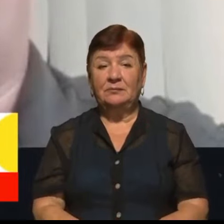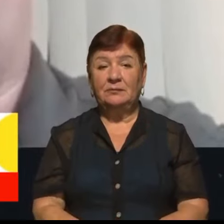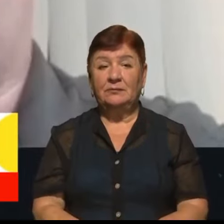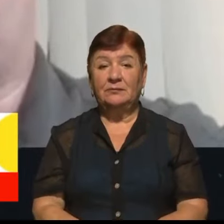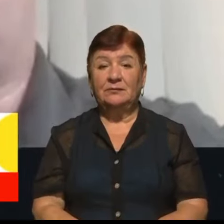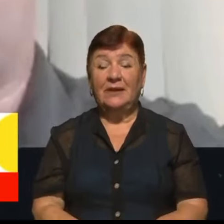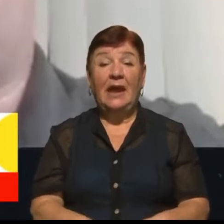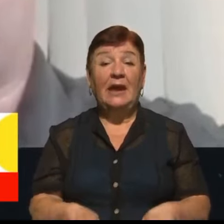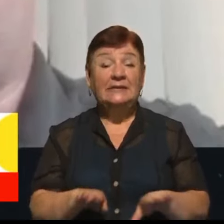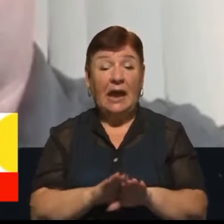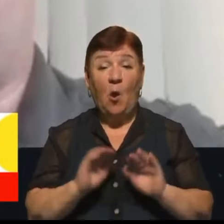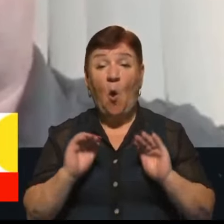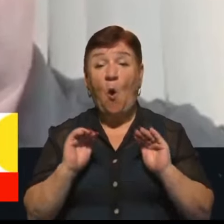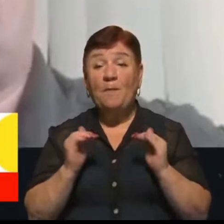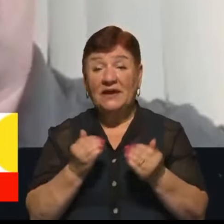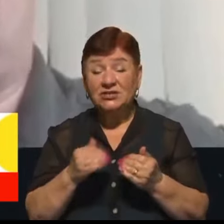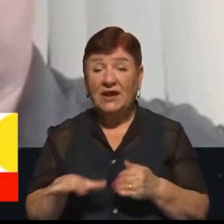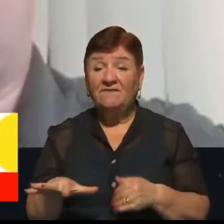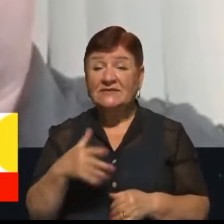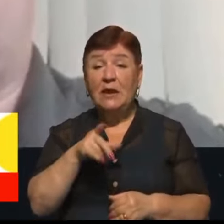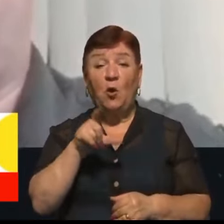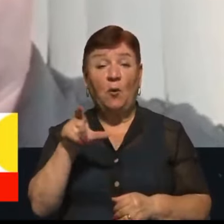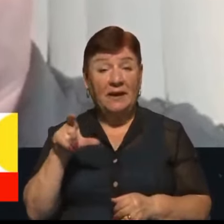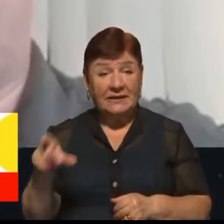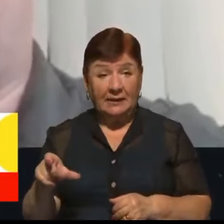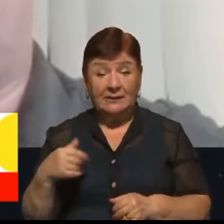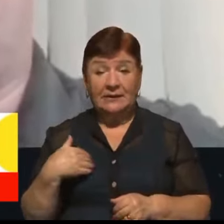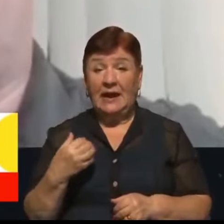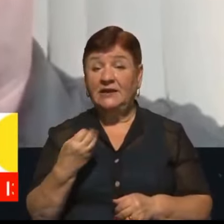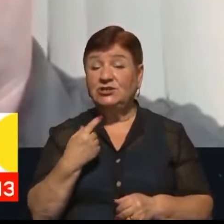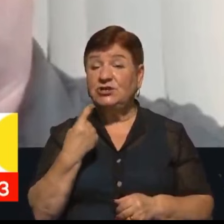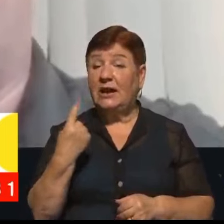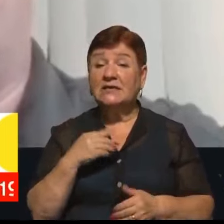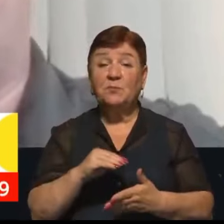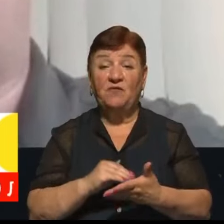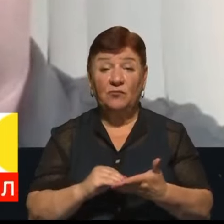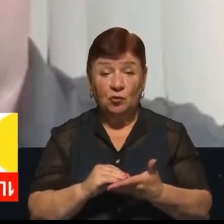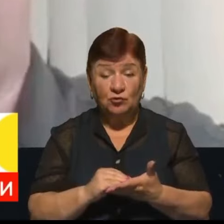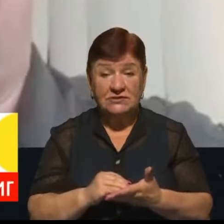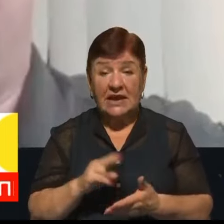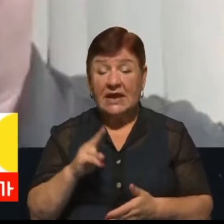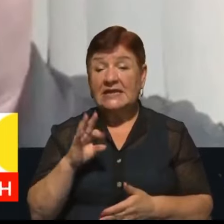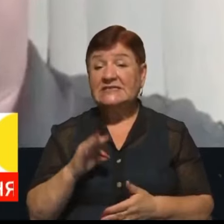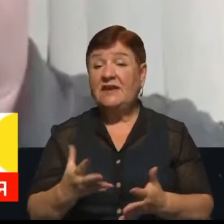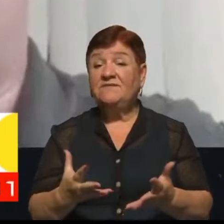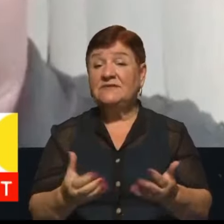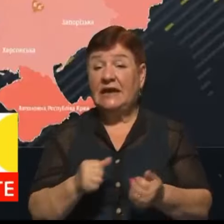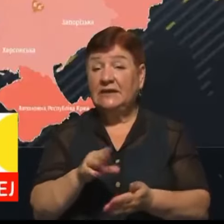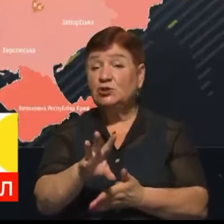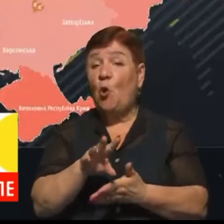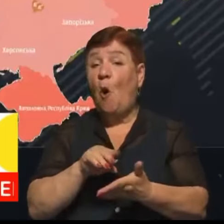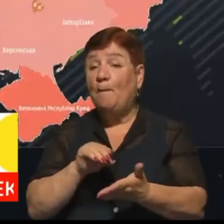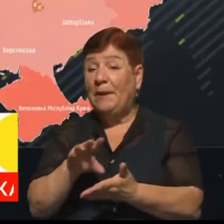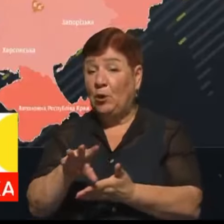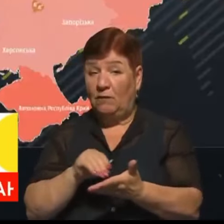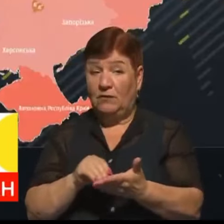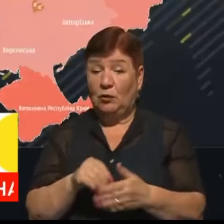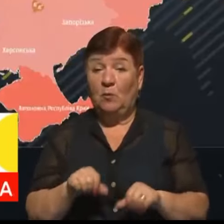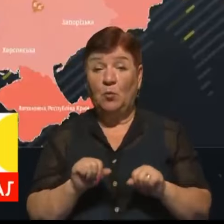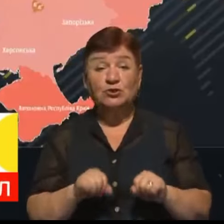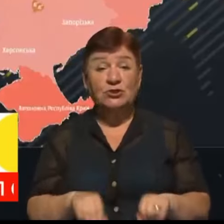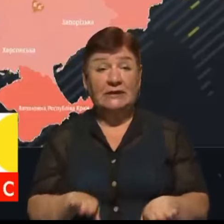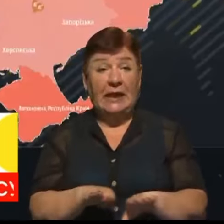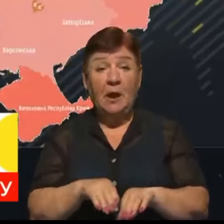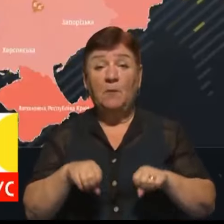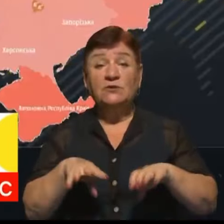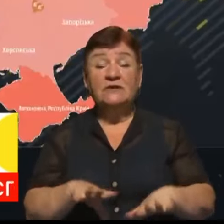Так, обмеження стосуються всіх громадян, я ще раз повторююся, це взято, в принципі, скопійовано, можна так сказати, з